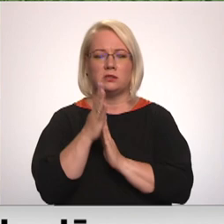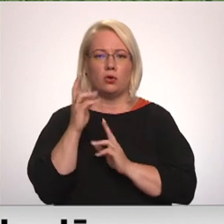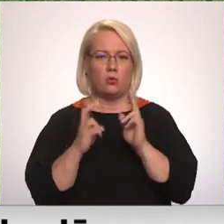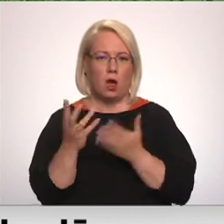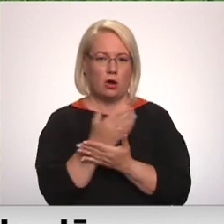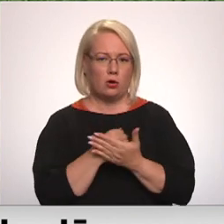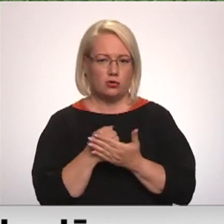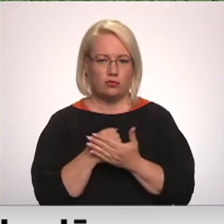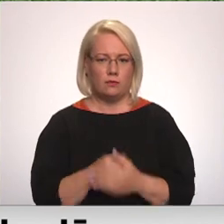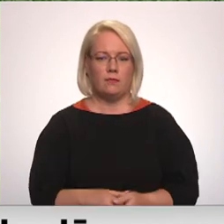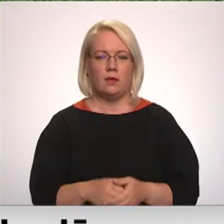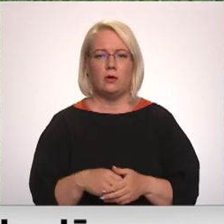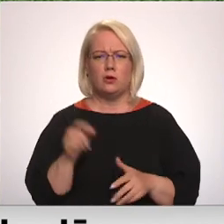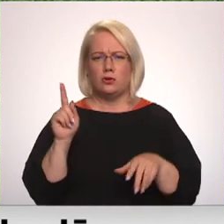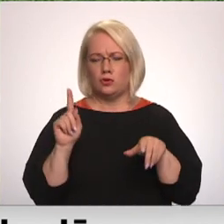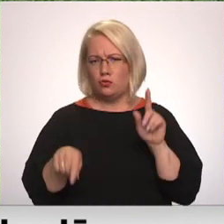Šur tur ir?